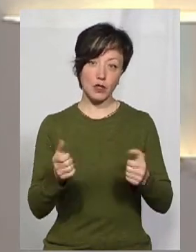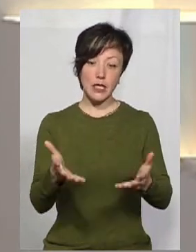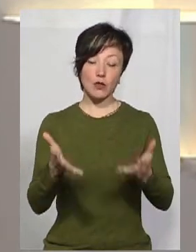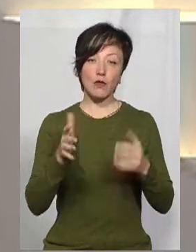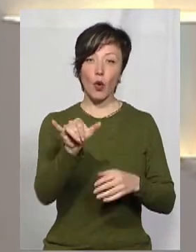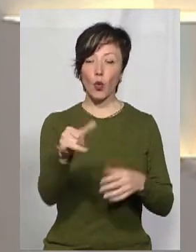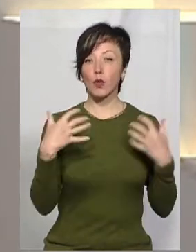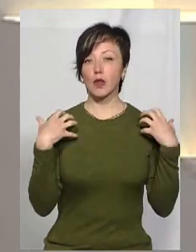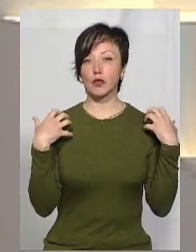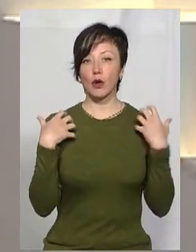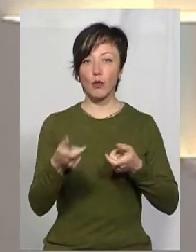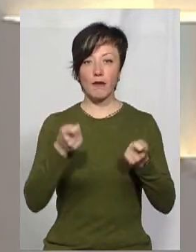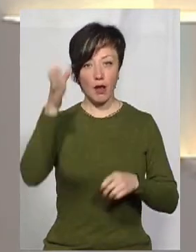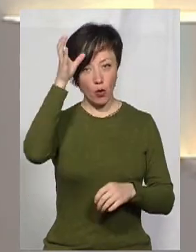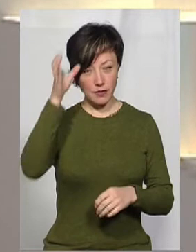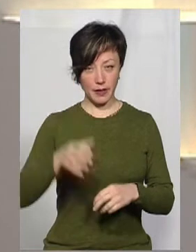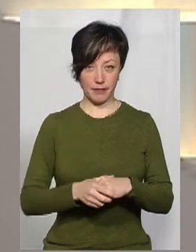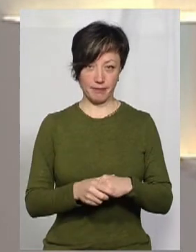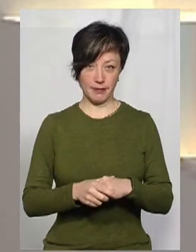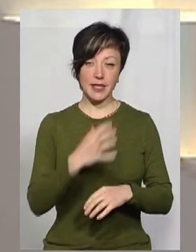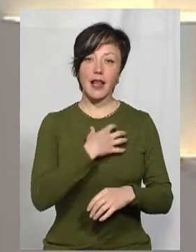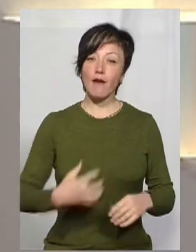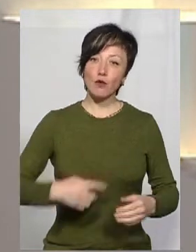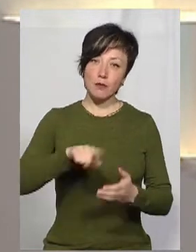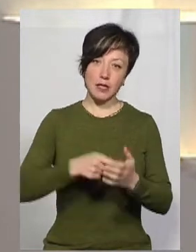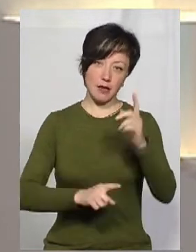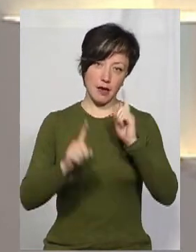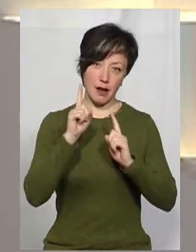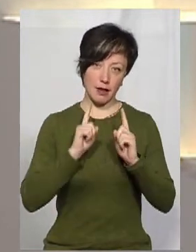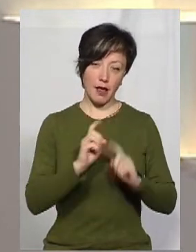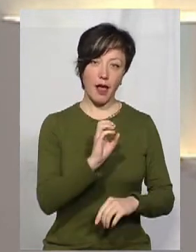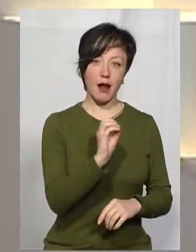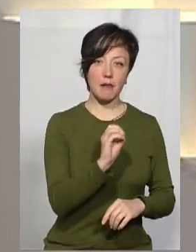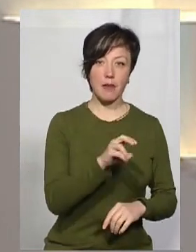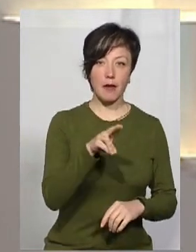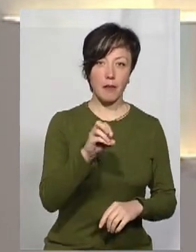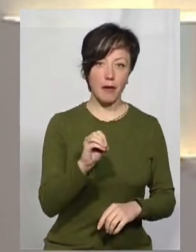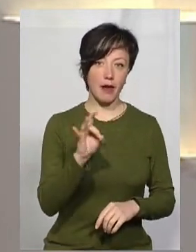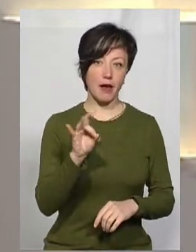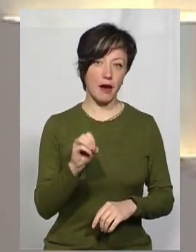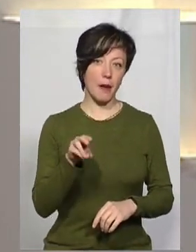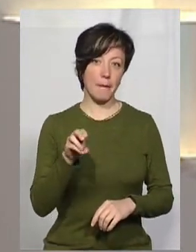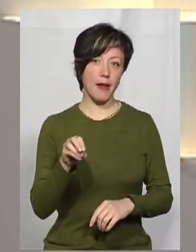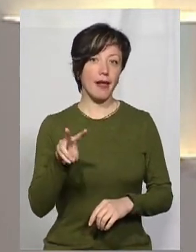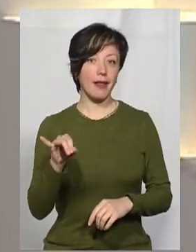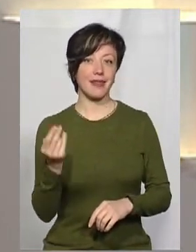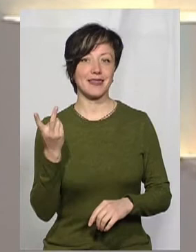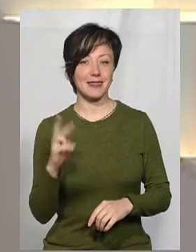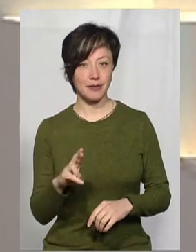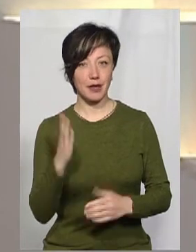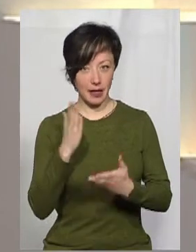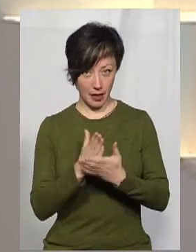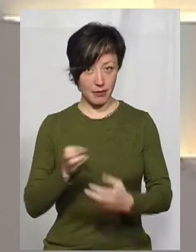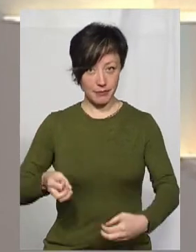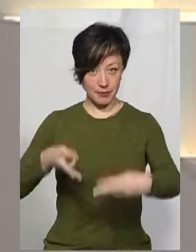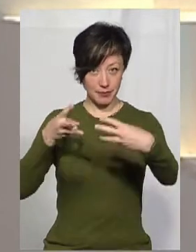'ясувати у начальниці управління освіти Славутської міськради Ельміри Перепелиці. Чи маємо на